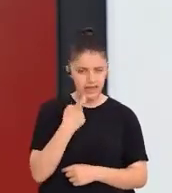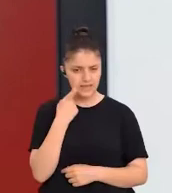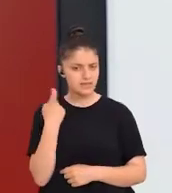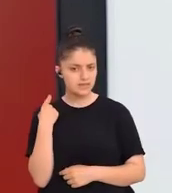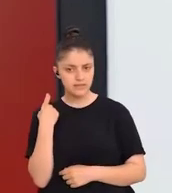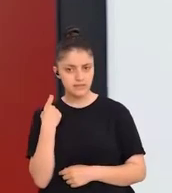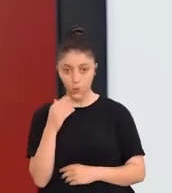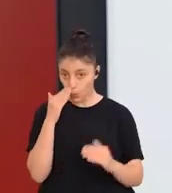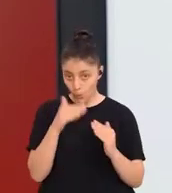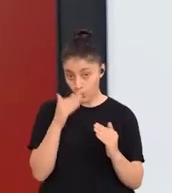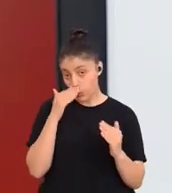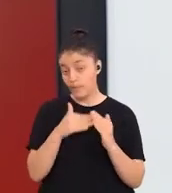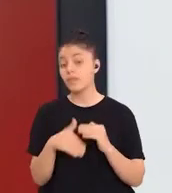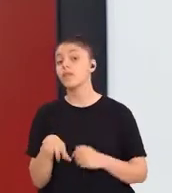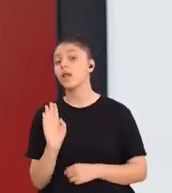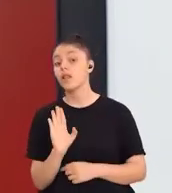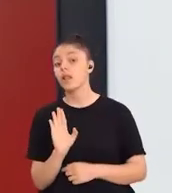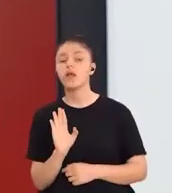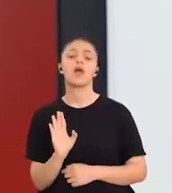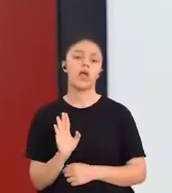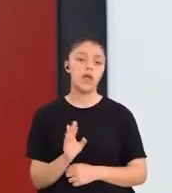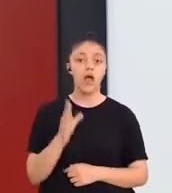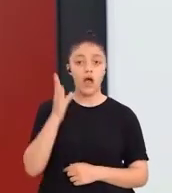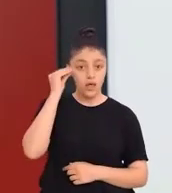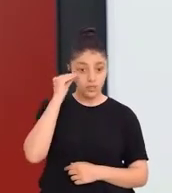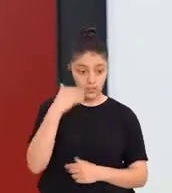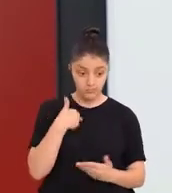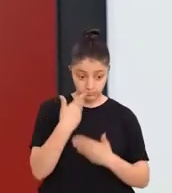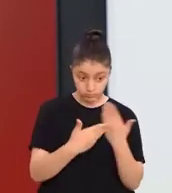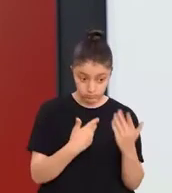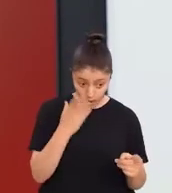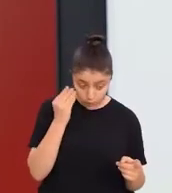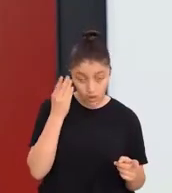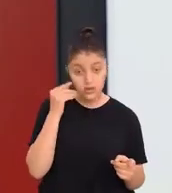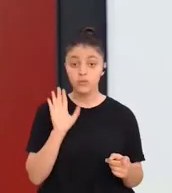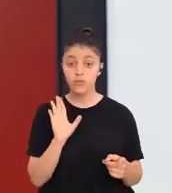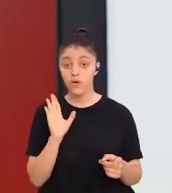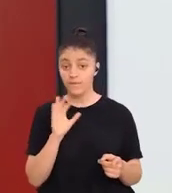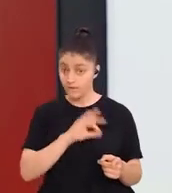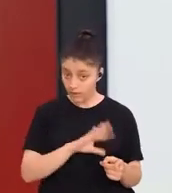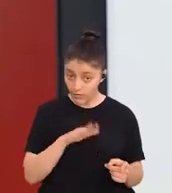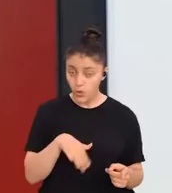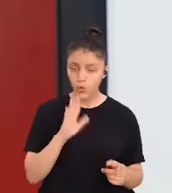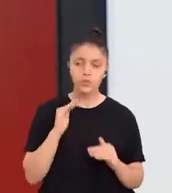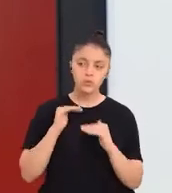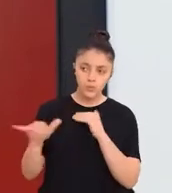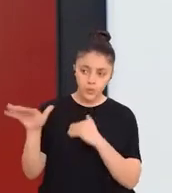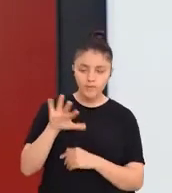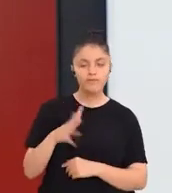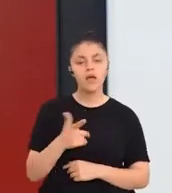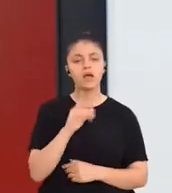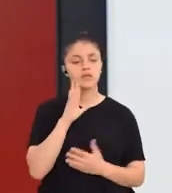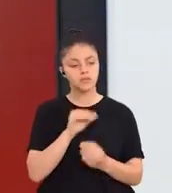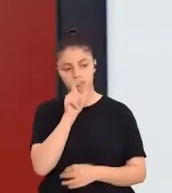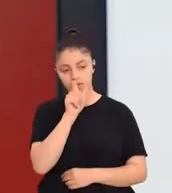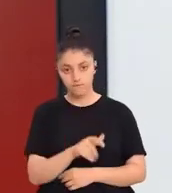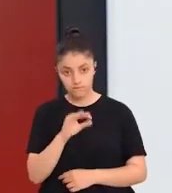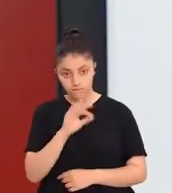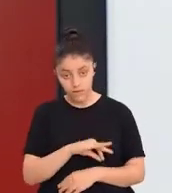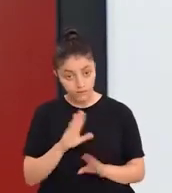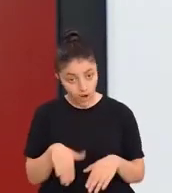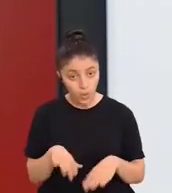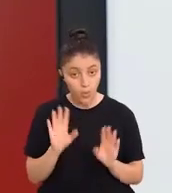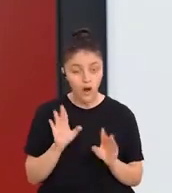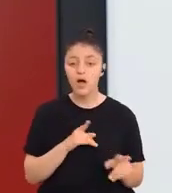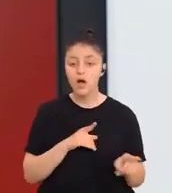olmadığı, geçerli olup olmadığı, bir anlam ifade edip etmediği, toplumsal ya da bireysel bir fayda